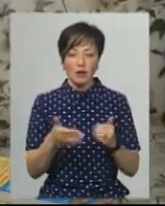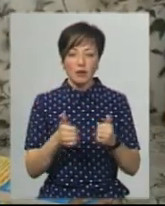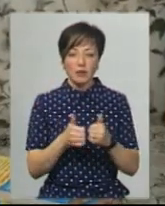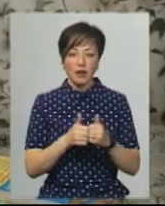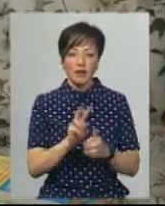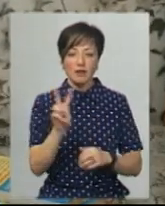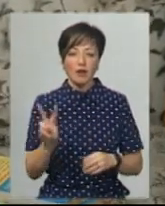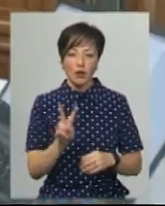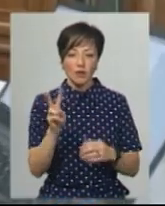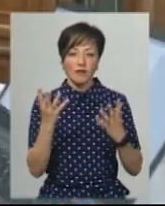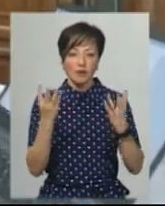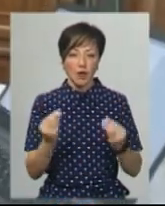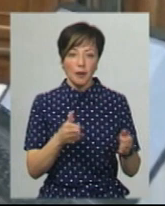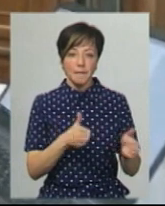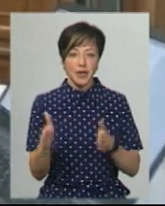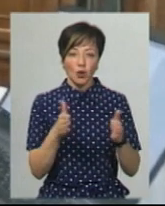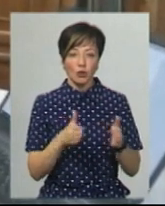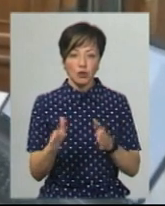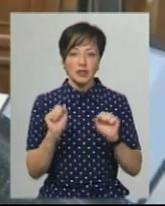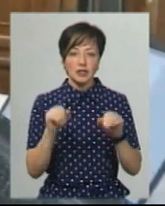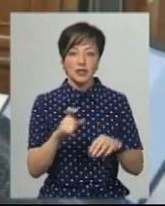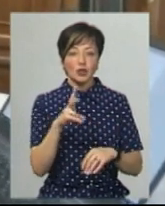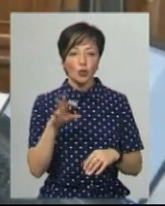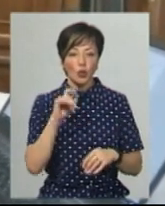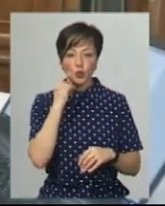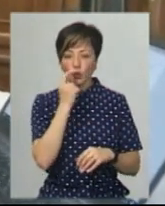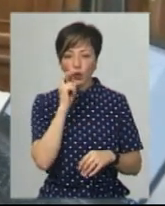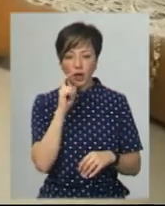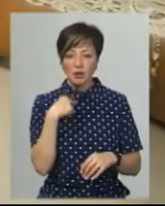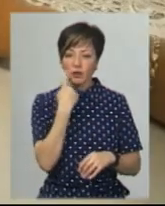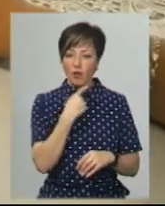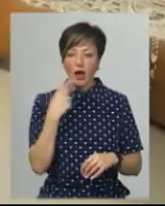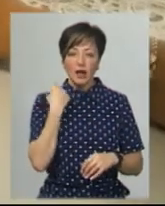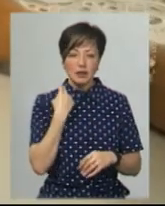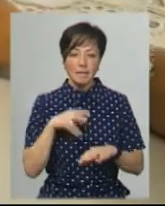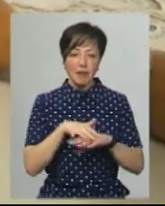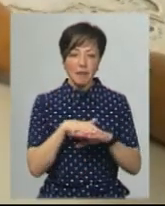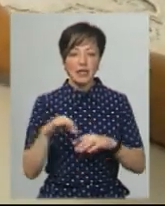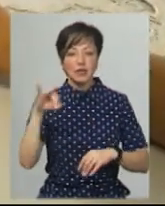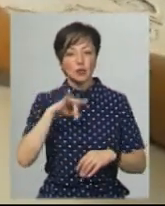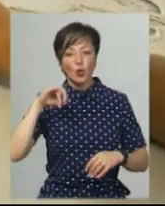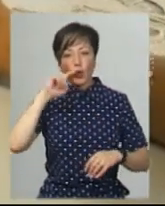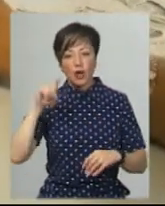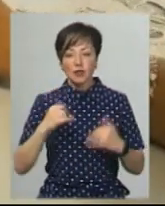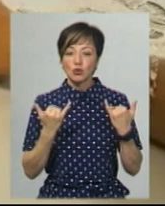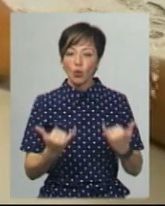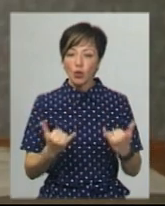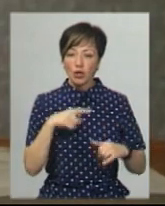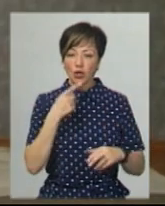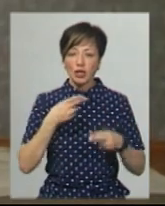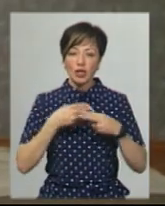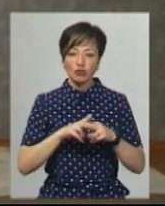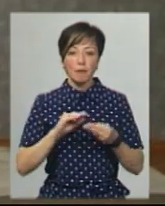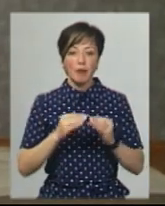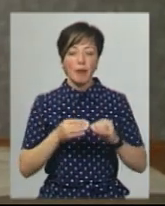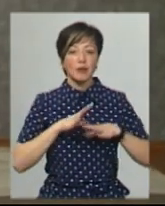години в день на підготовку. Денис складатиме основне ЗНО з української та англійської мови, математики та історії України. Сьогодні, каже, технічних